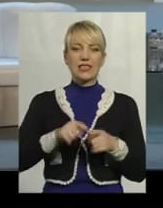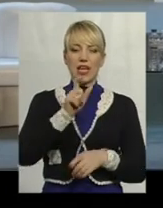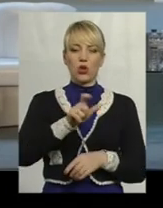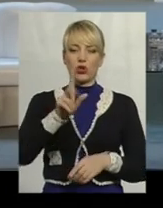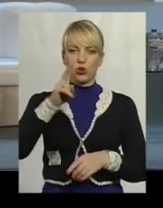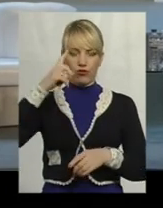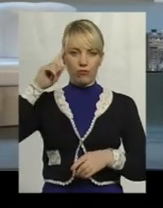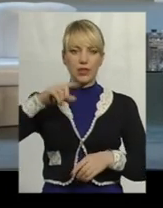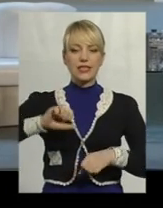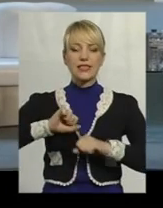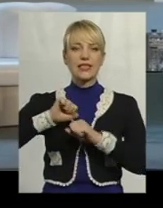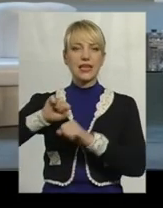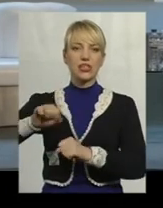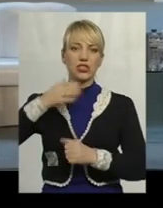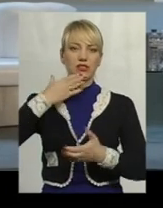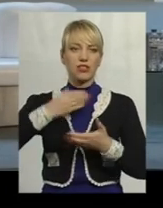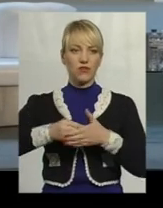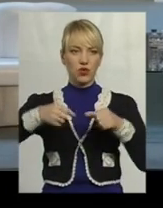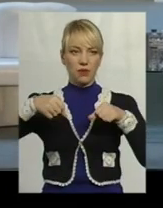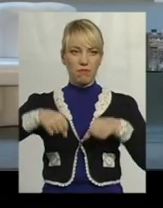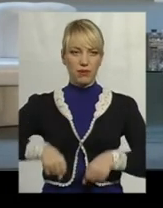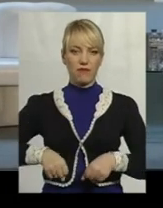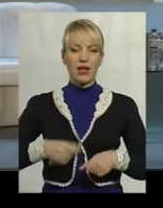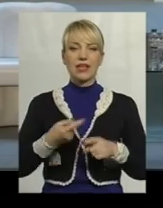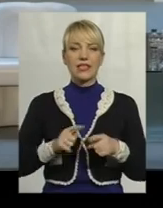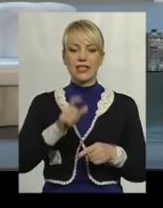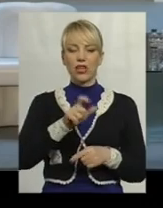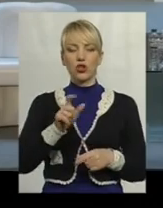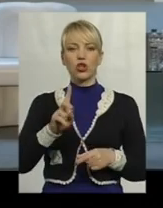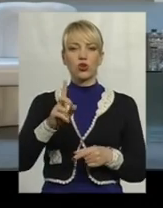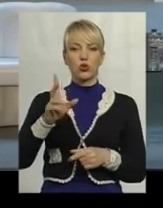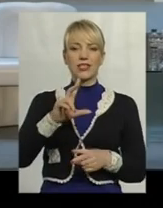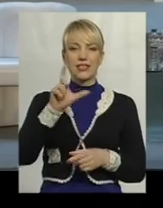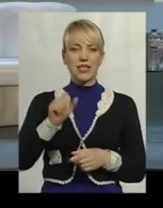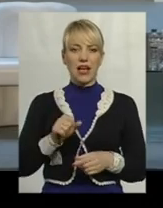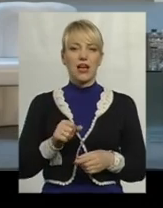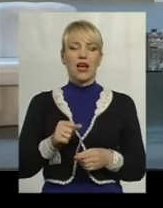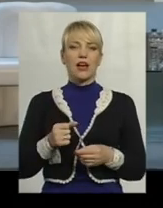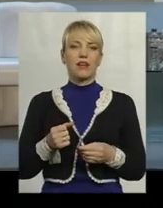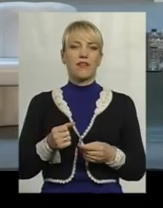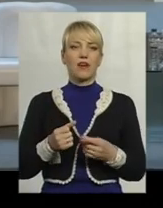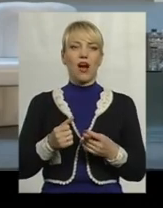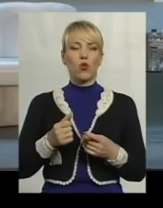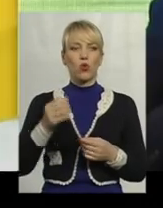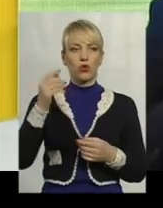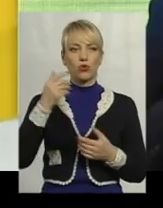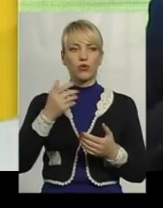права. Це люди, які за рахунок власного розуму, праці, таланту